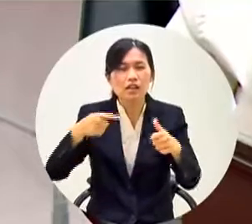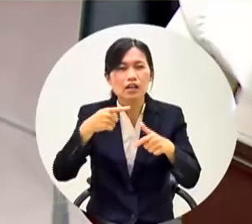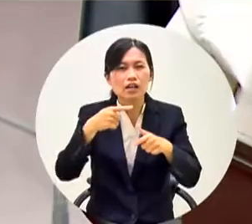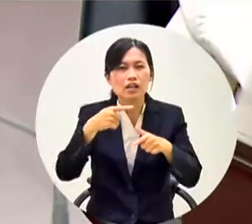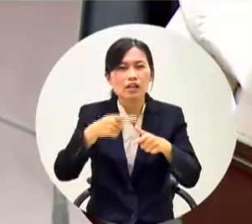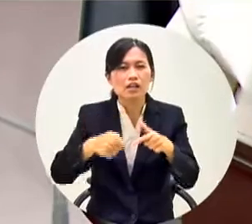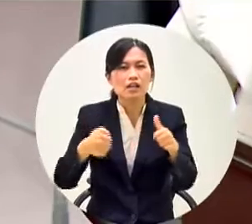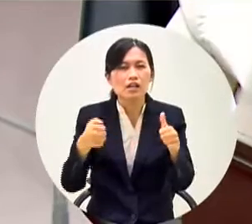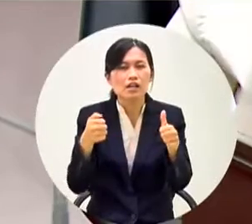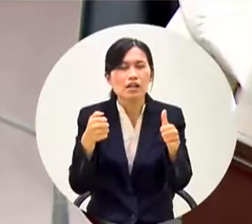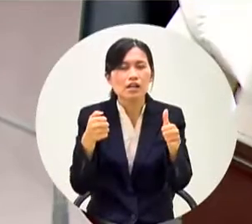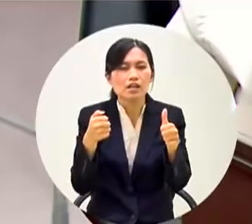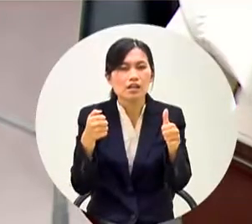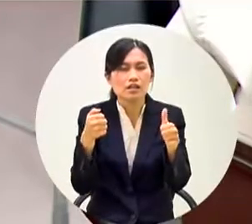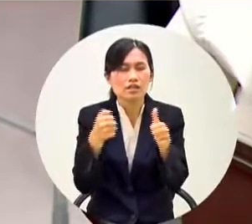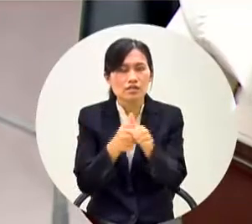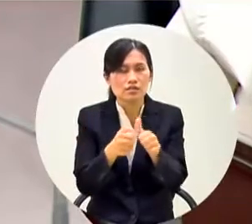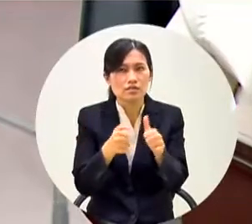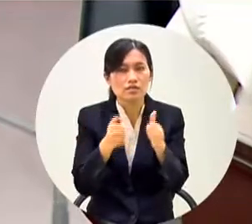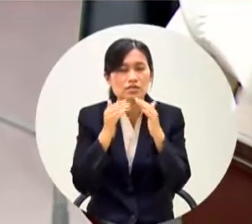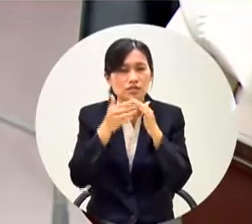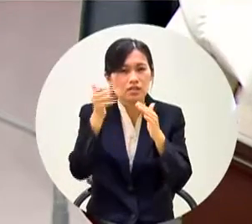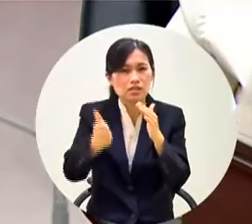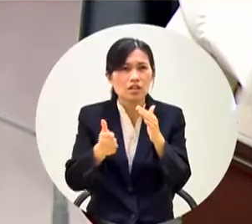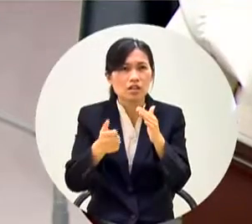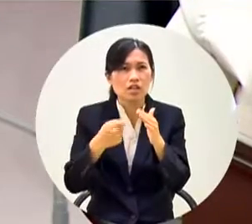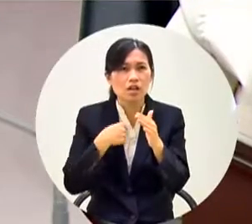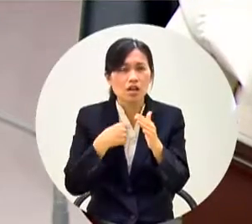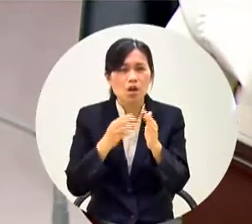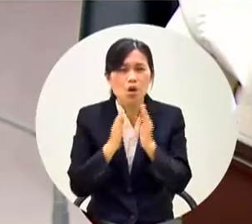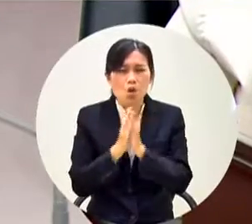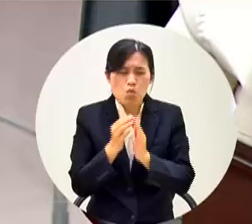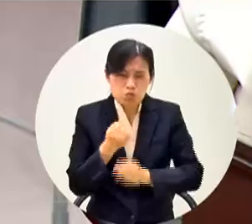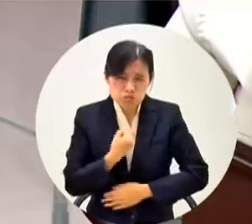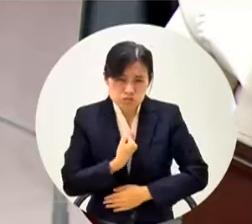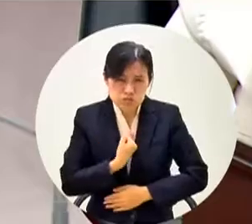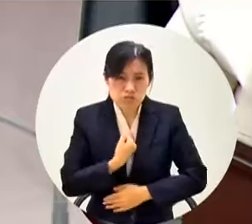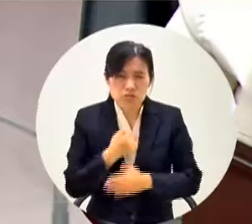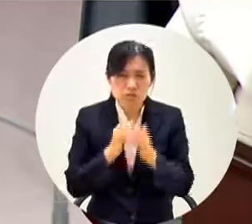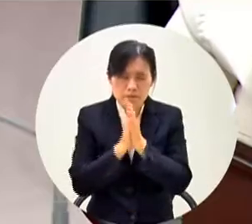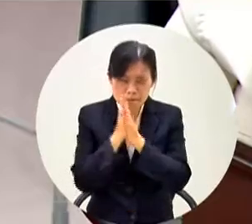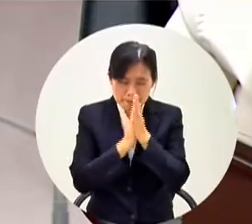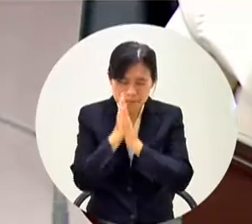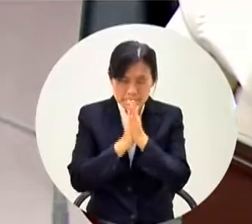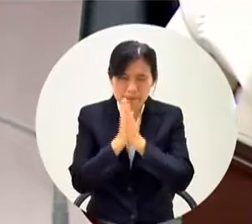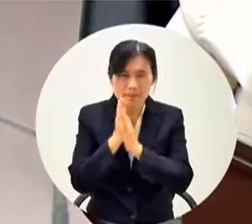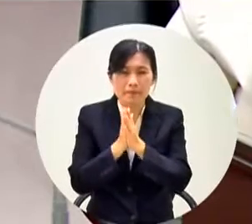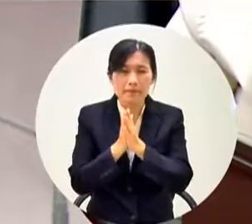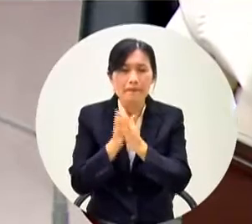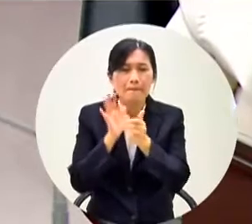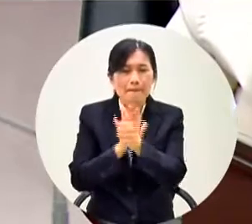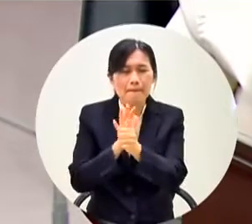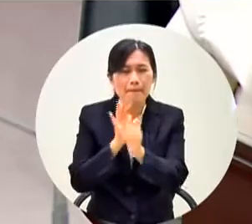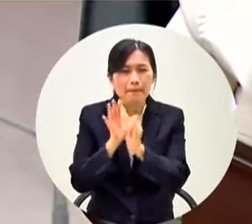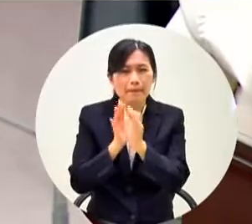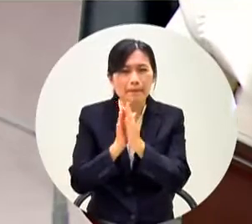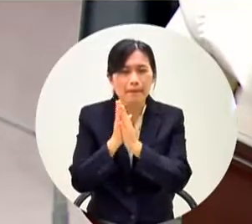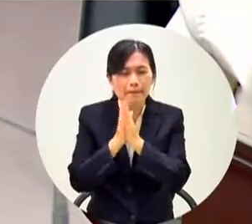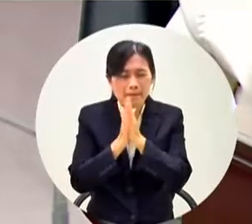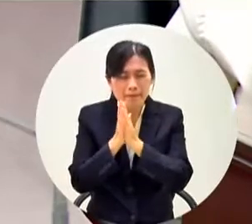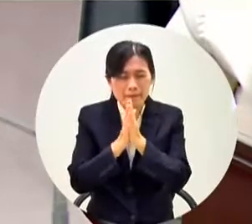加一堂課我卑微的為高雄市民請求啦請求韓市整個團隊珍愛高雄